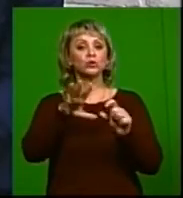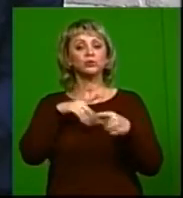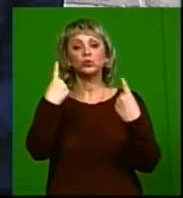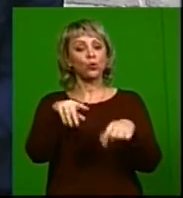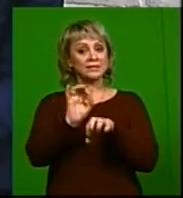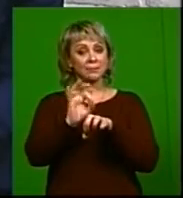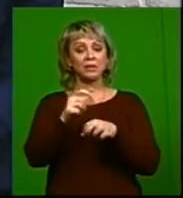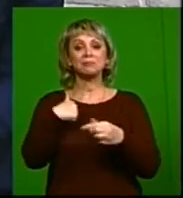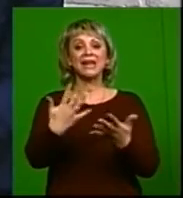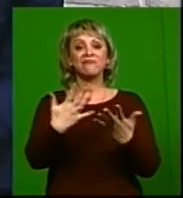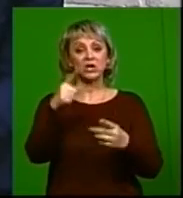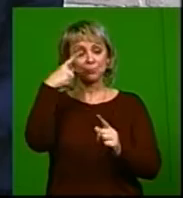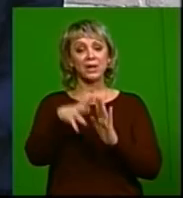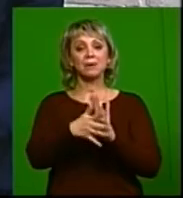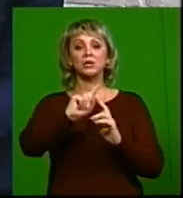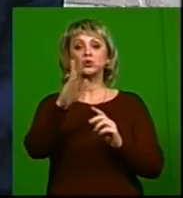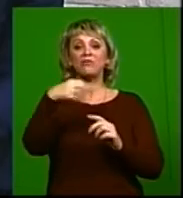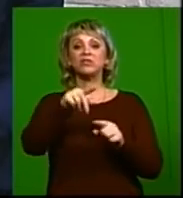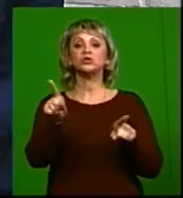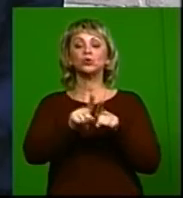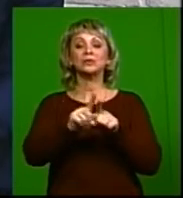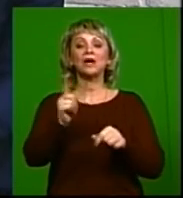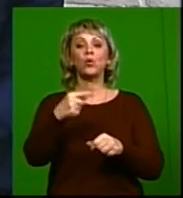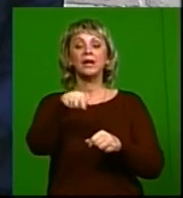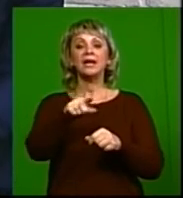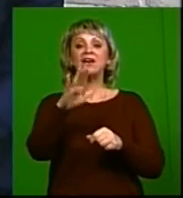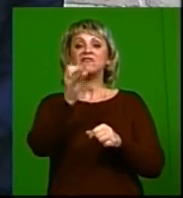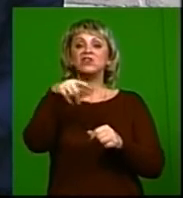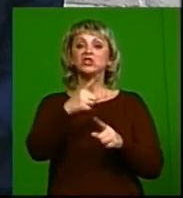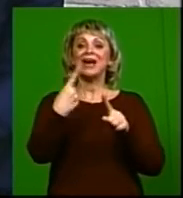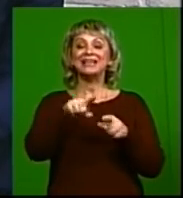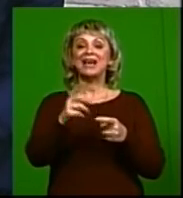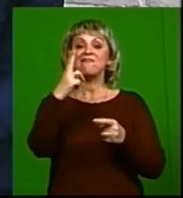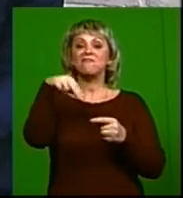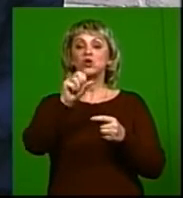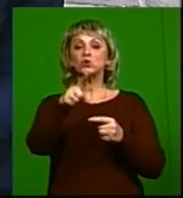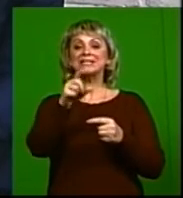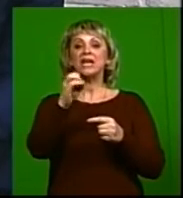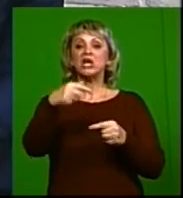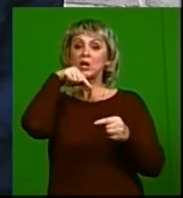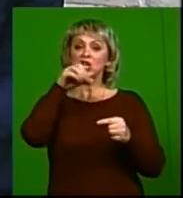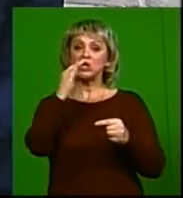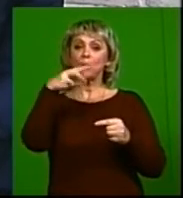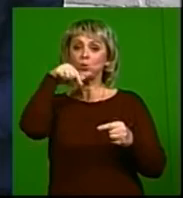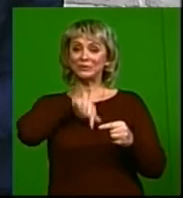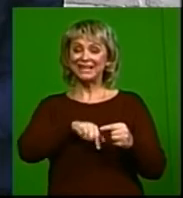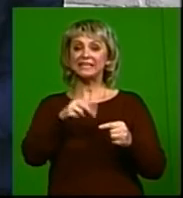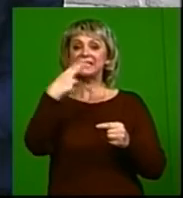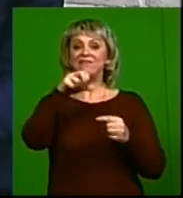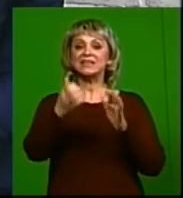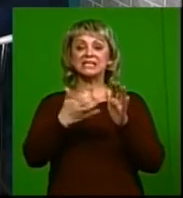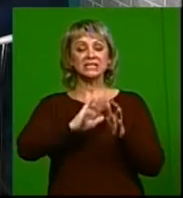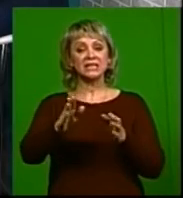Мне кажется, что важно понимать, что же такое ВИЧ в принципе в природе. ВИЧ – это вирус иммунодефицита человека. Биологию, наверное,